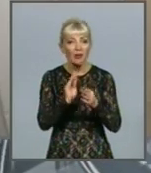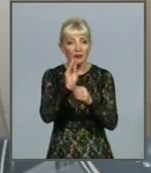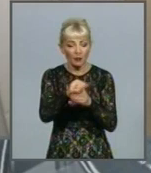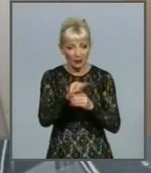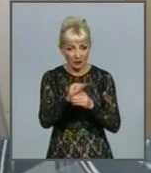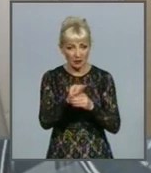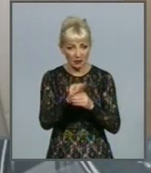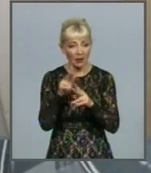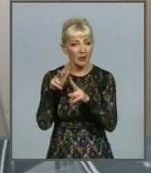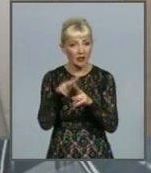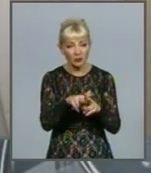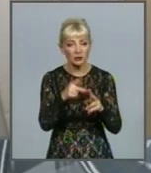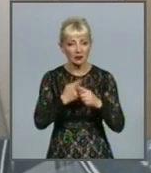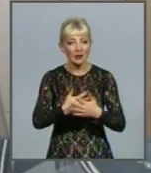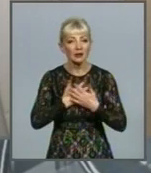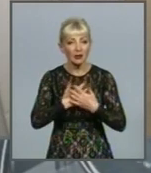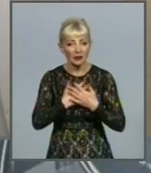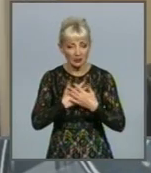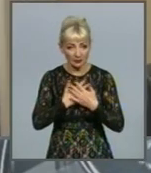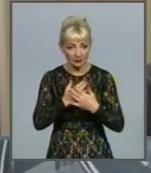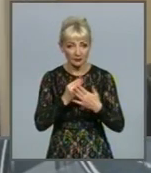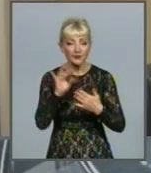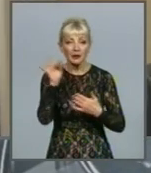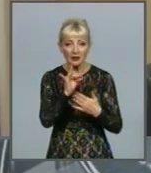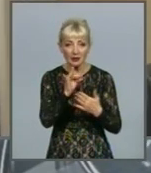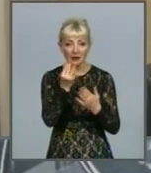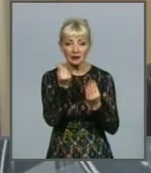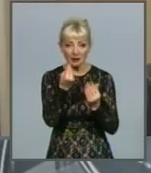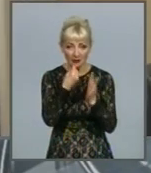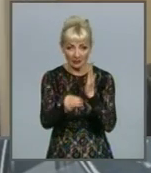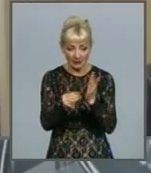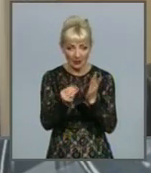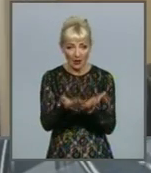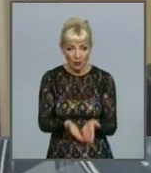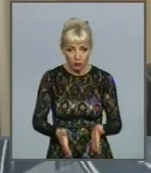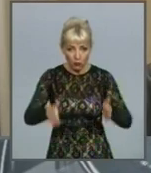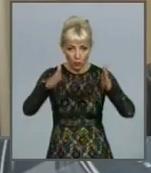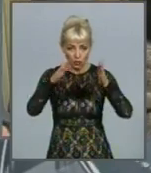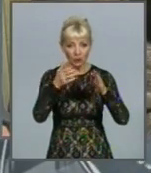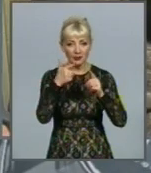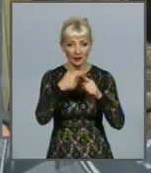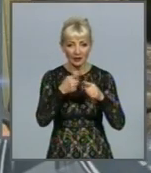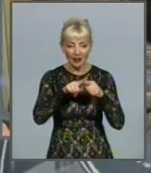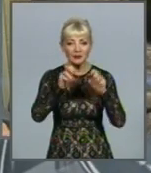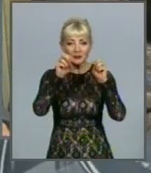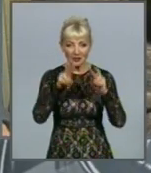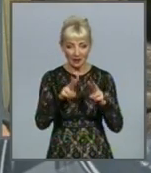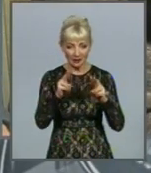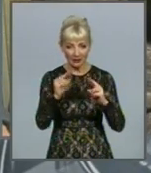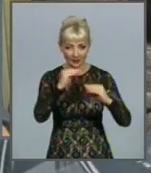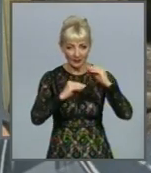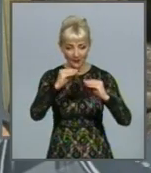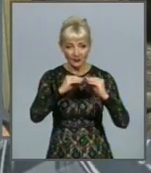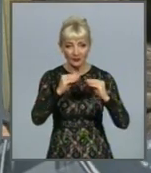кисневих концентраторів. Запрошено кошти і на придбання бочок для скрапленого газу. 25-я лікарня,